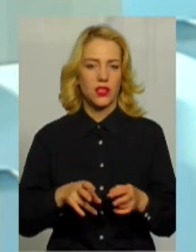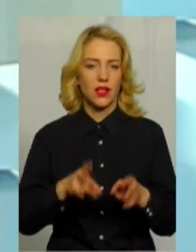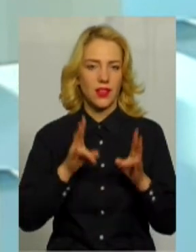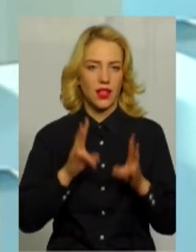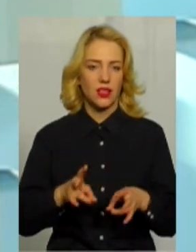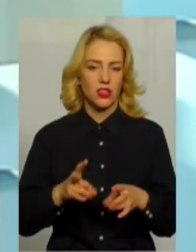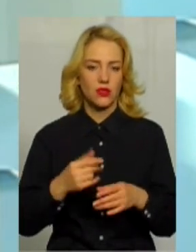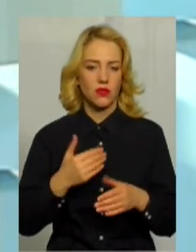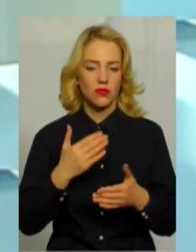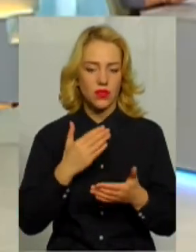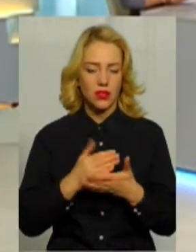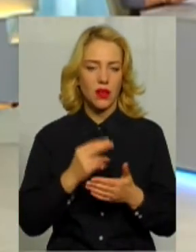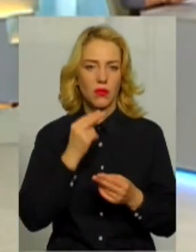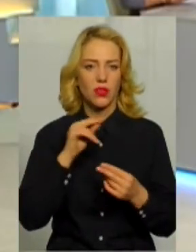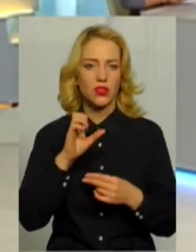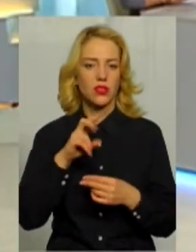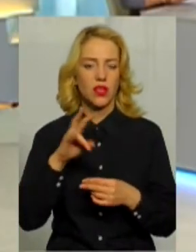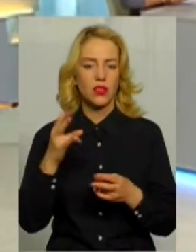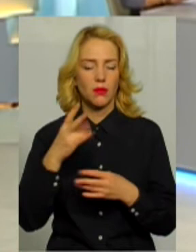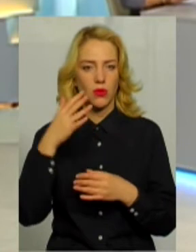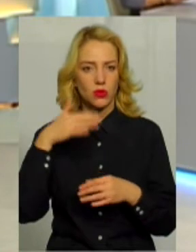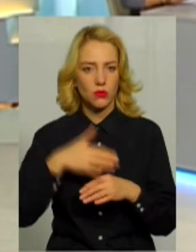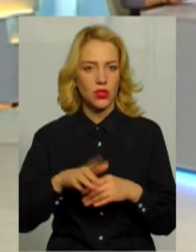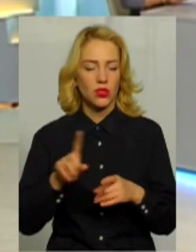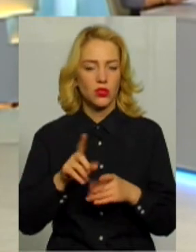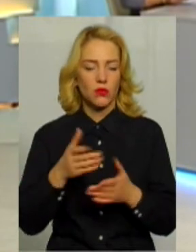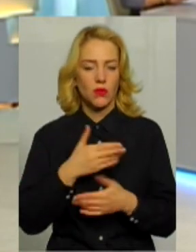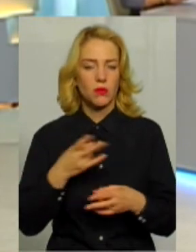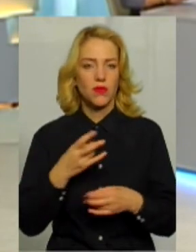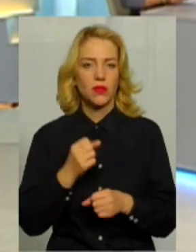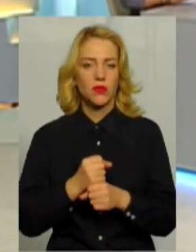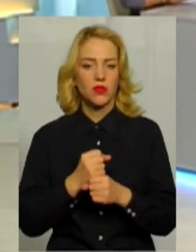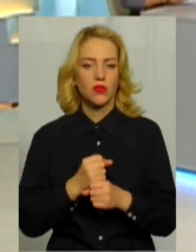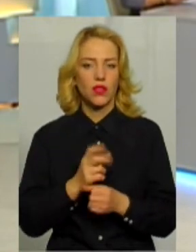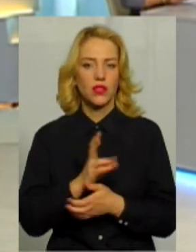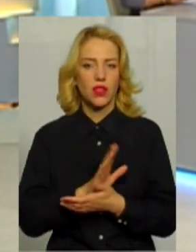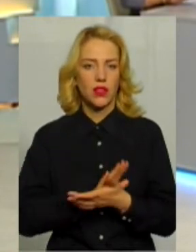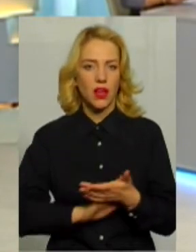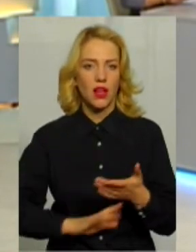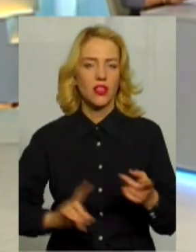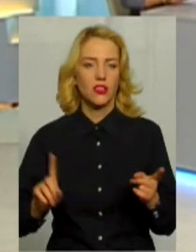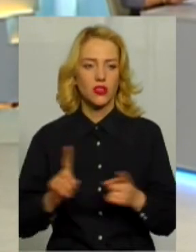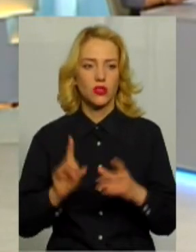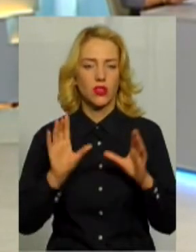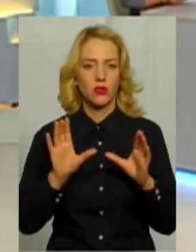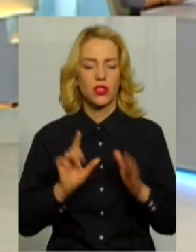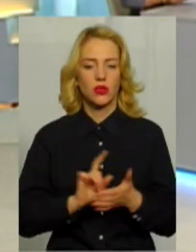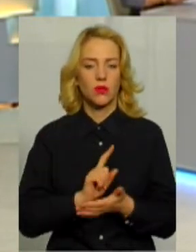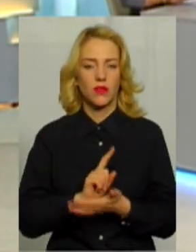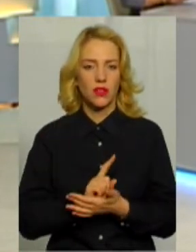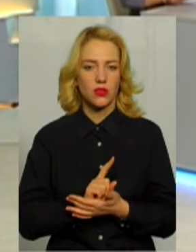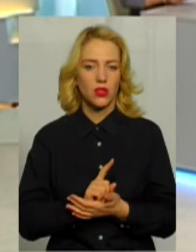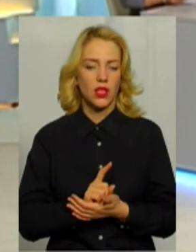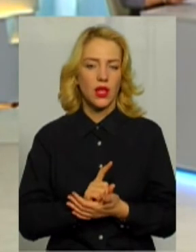усвідомлювати той момент, що ми маємо працювати далі, щоб законодавство зобов'язувало все-таки